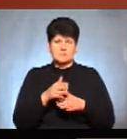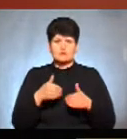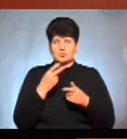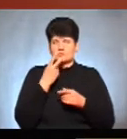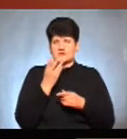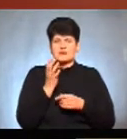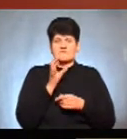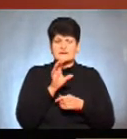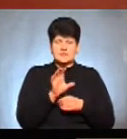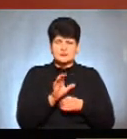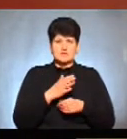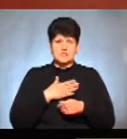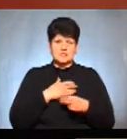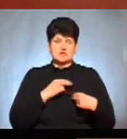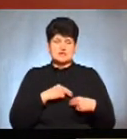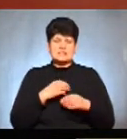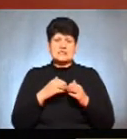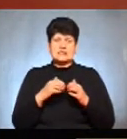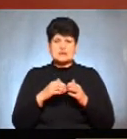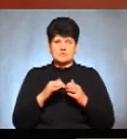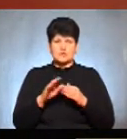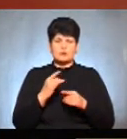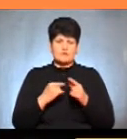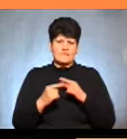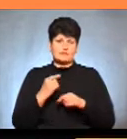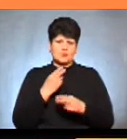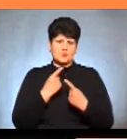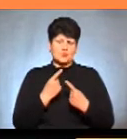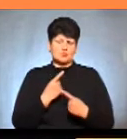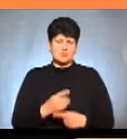переглянути відеоматеріал наших колег з Херсону, потім повернемося до розмови.